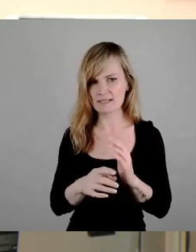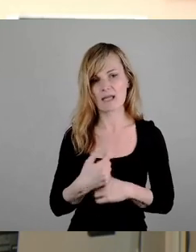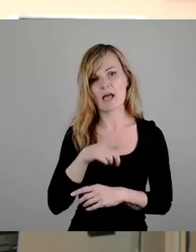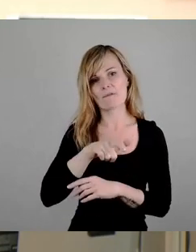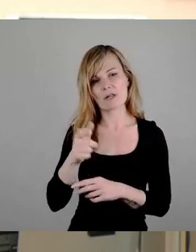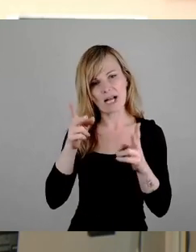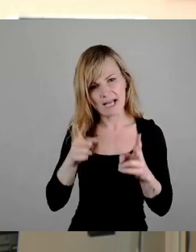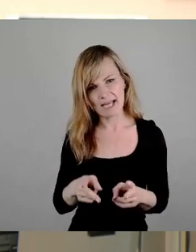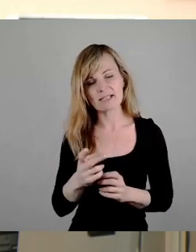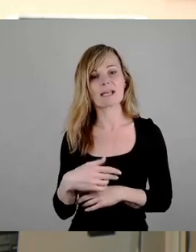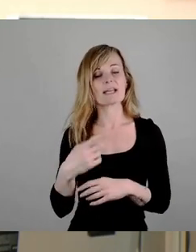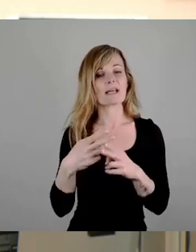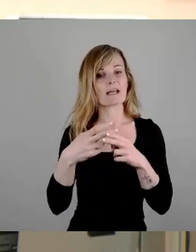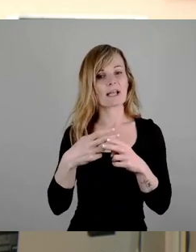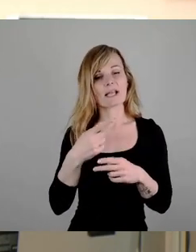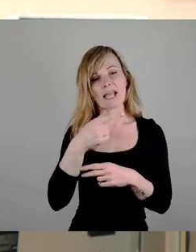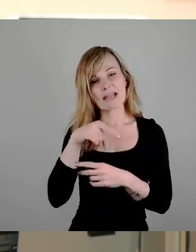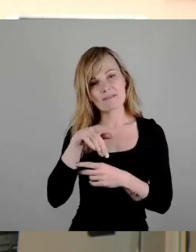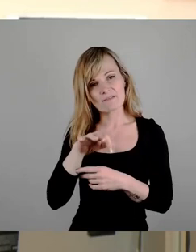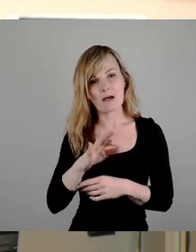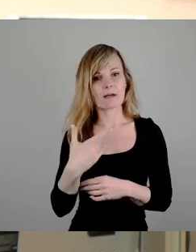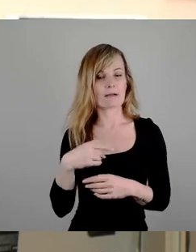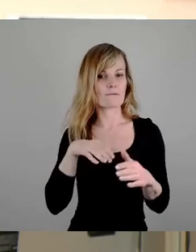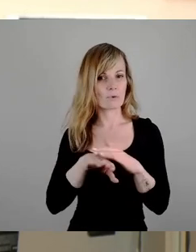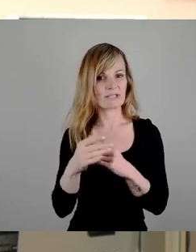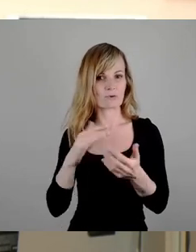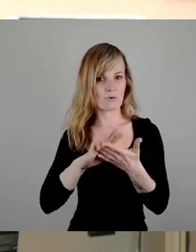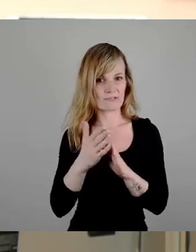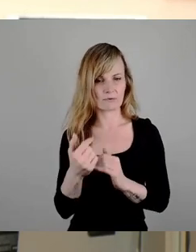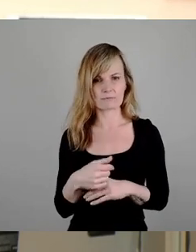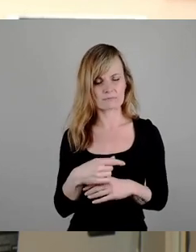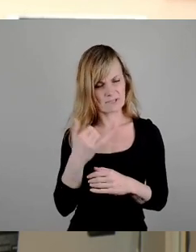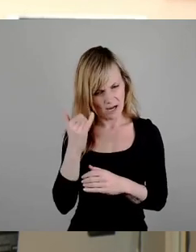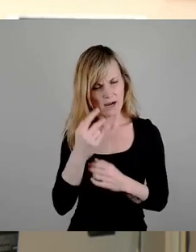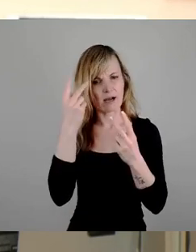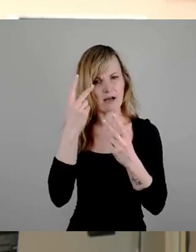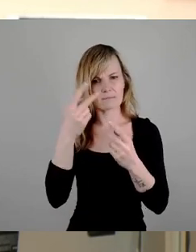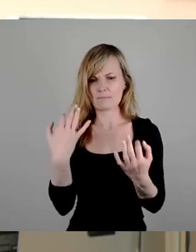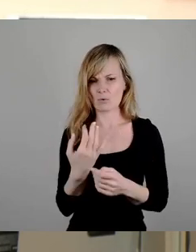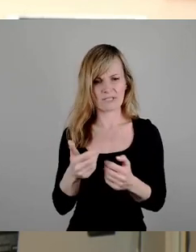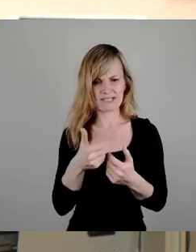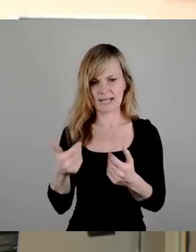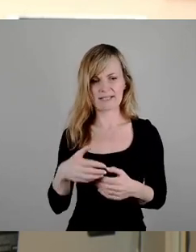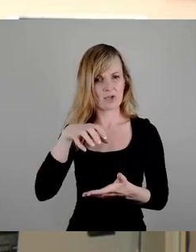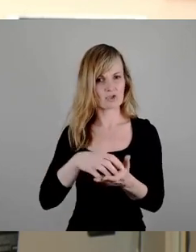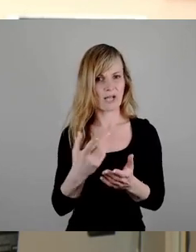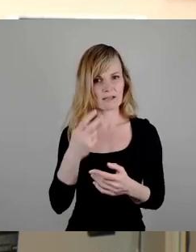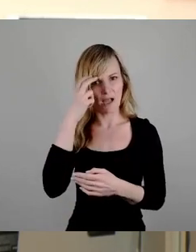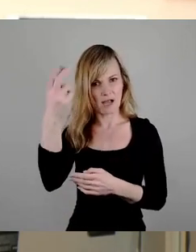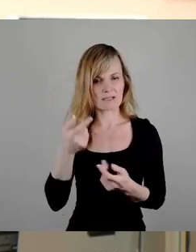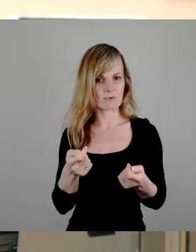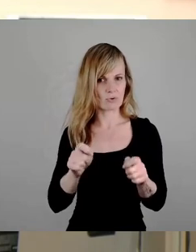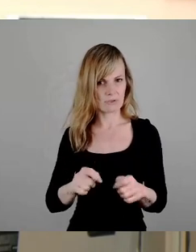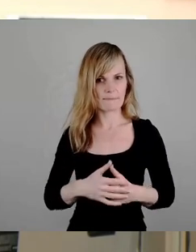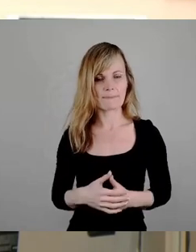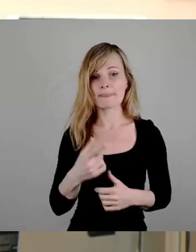alles richtig, alles Selbstverständlichkeiten, aber dafür brauchen wir doch keinen extra Stadtratsbeschluss. Gerade die Genfer Flüchtlingskonvention